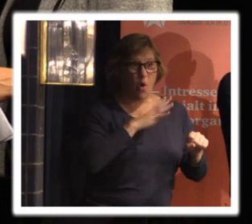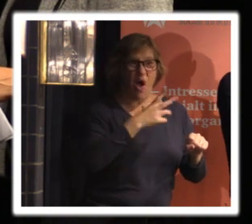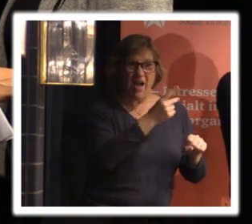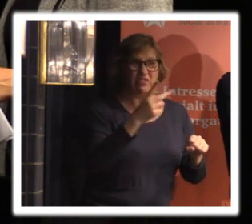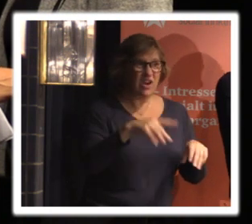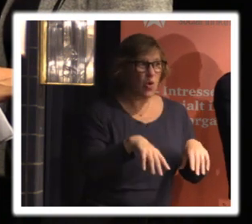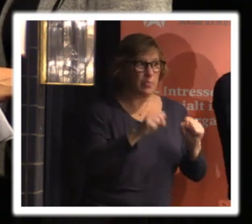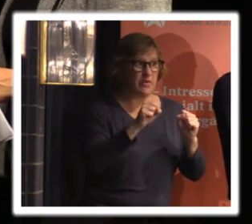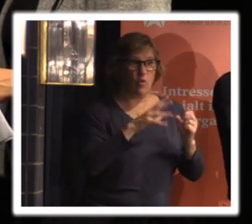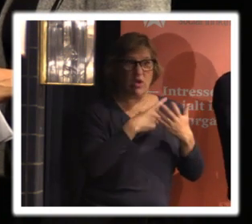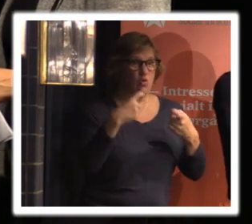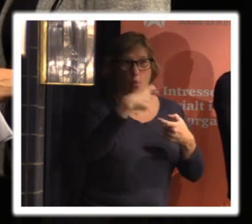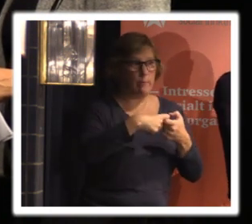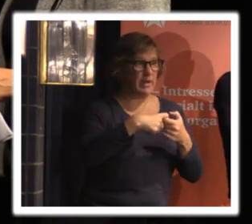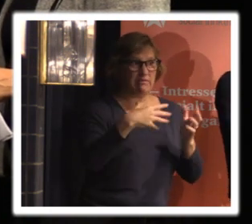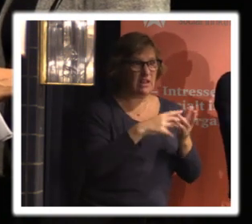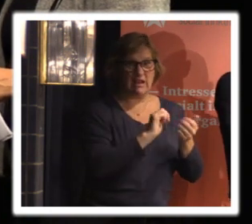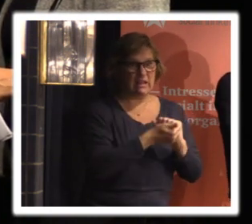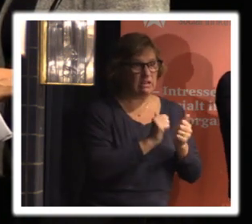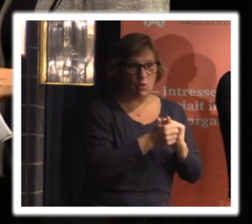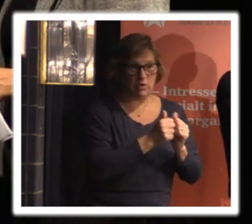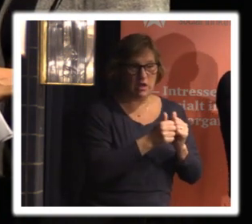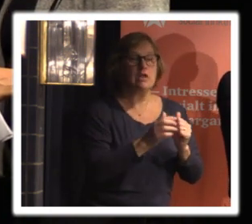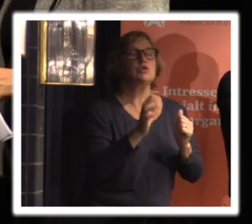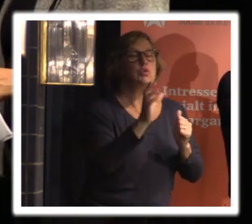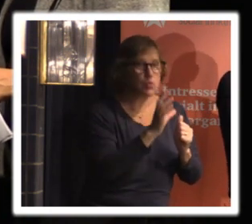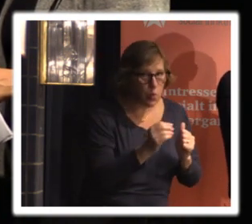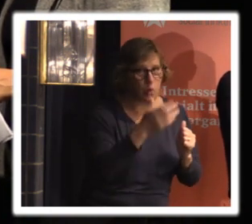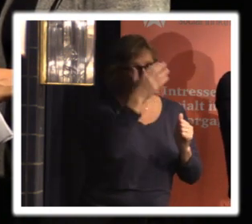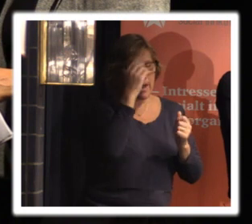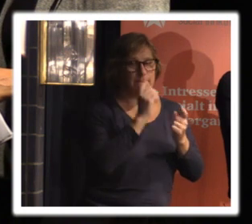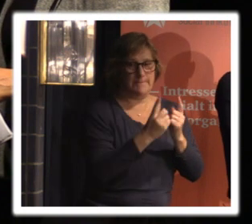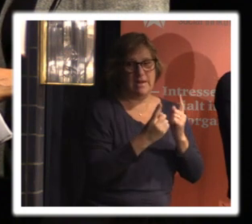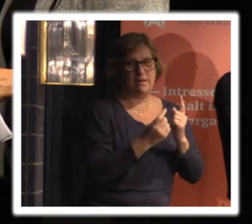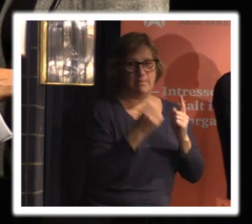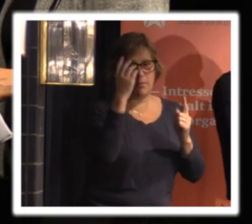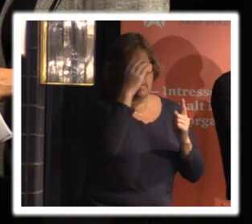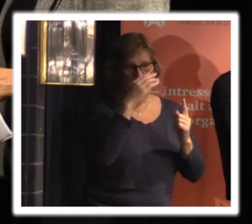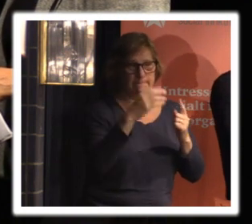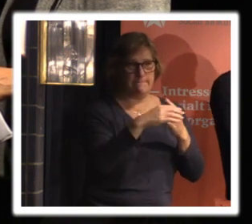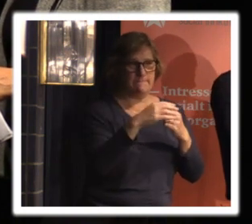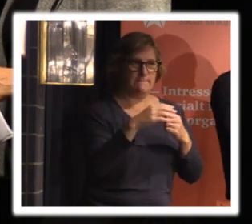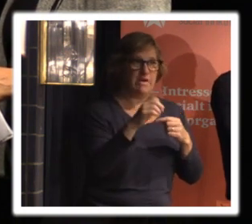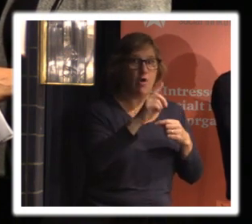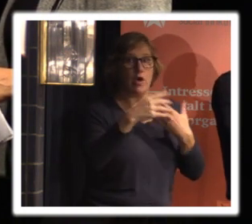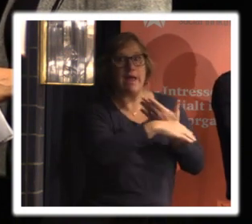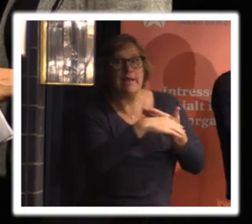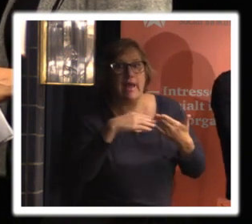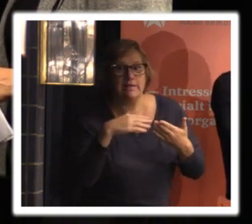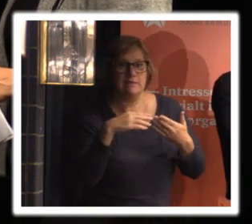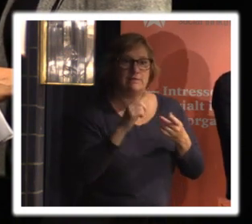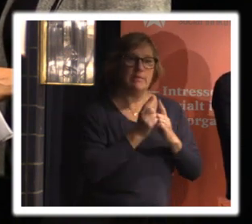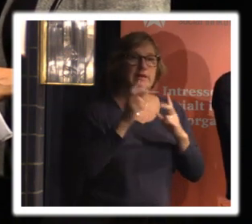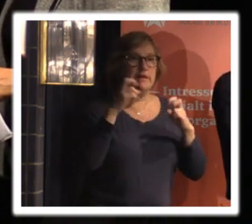som inte är liksom direkt kopplade till det så ja där uppstår det ju liksom en liten gränsdragningsproblematik i alla fall en gråzon